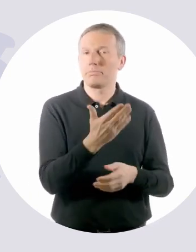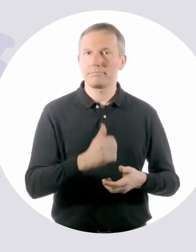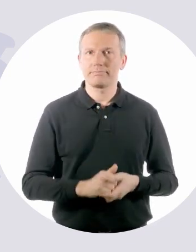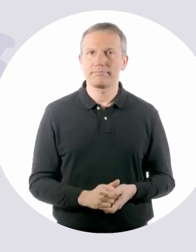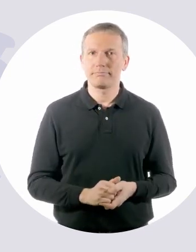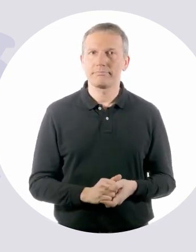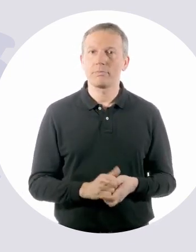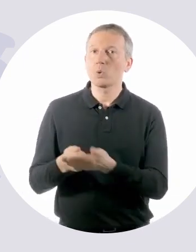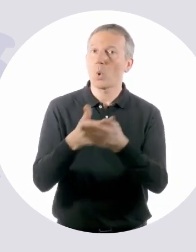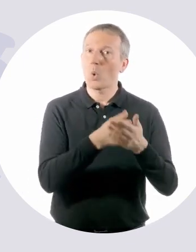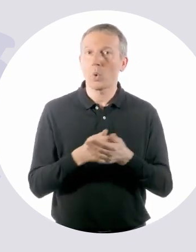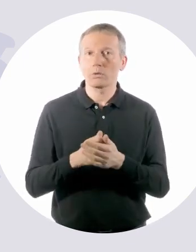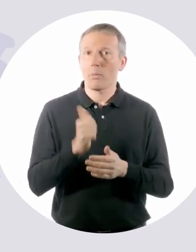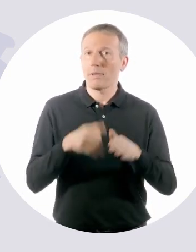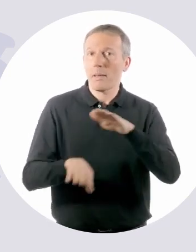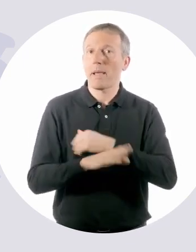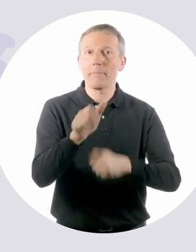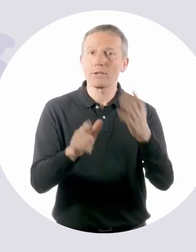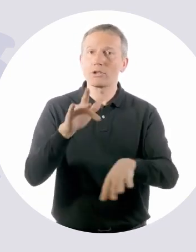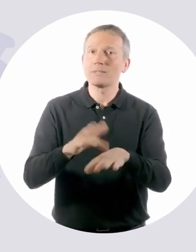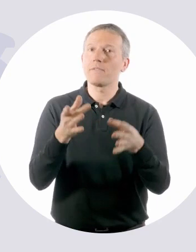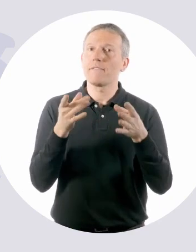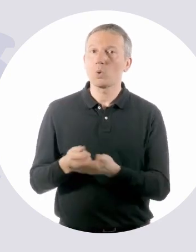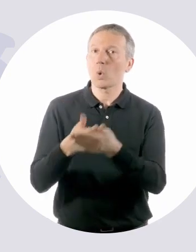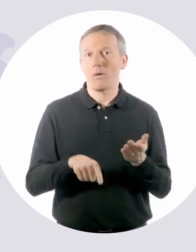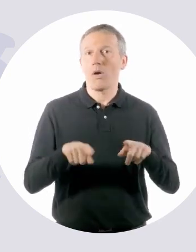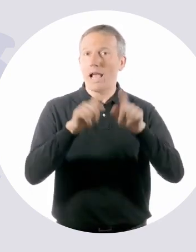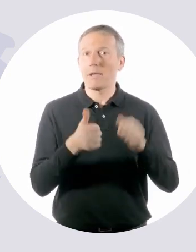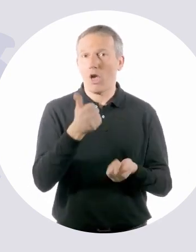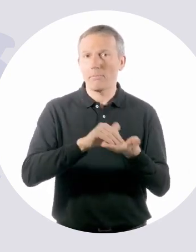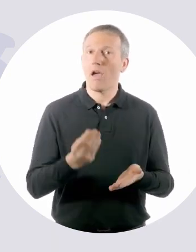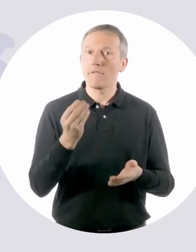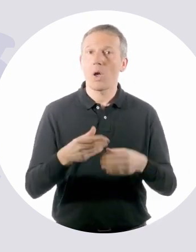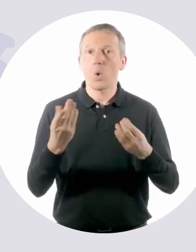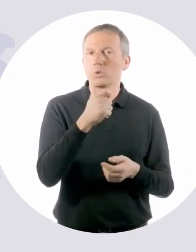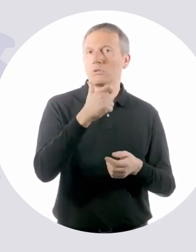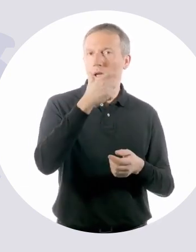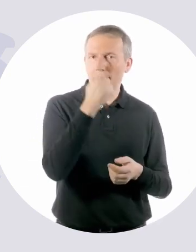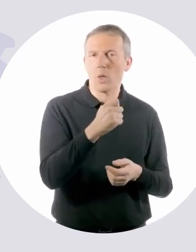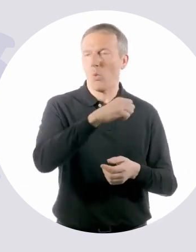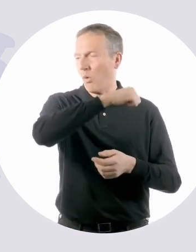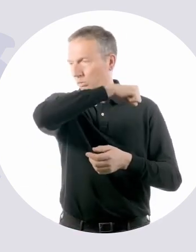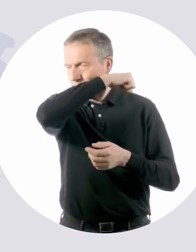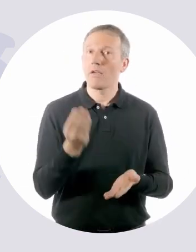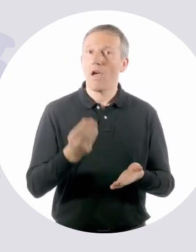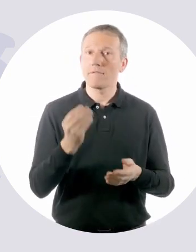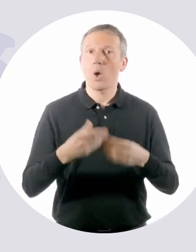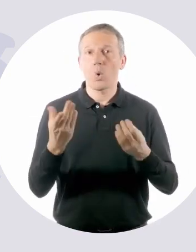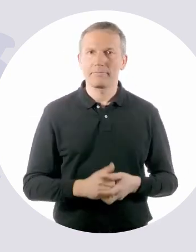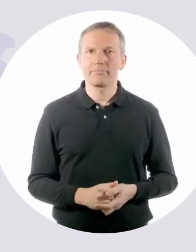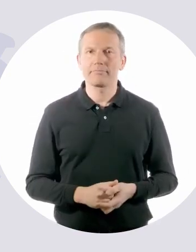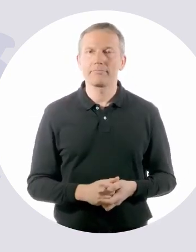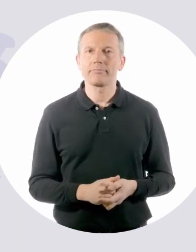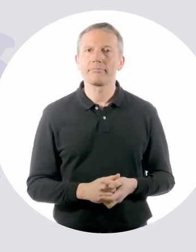télétravail est impossible. Faire des courses de personnes vulnérables. Faire respecter ses enfants, tousser ou éternuer dans ses